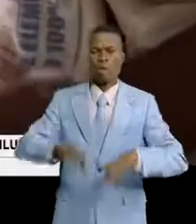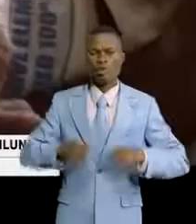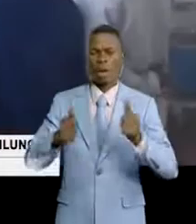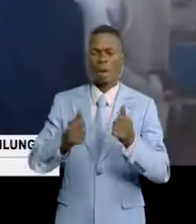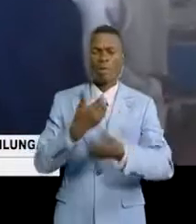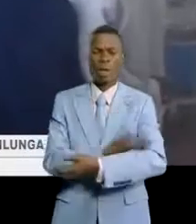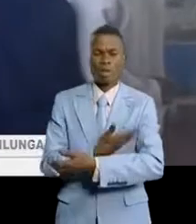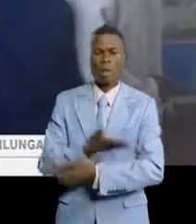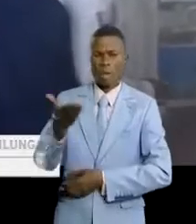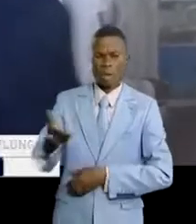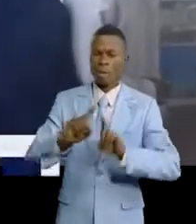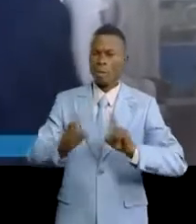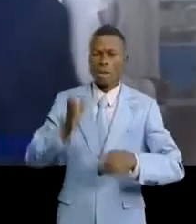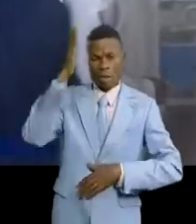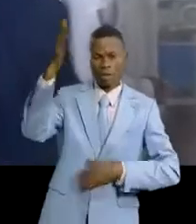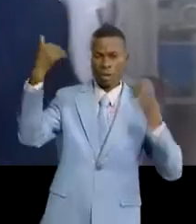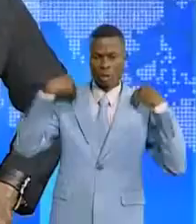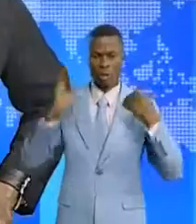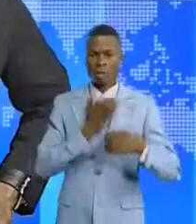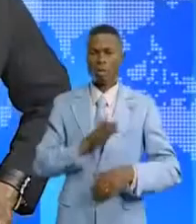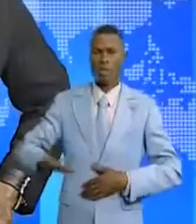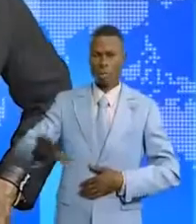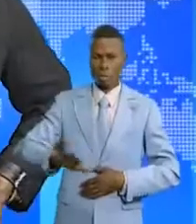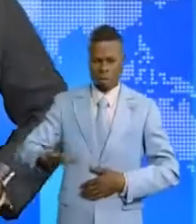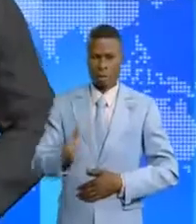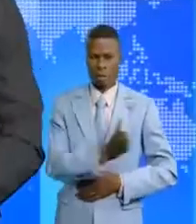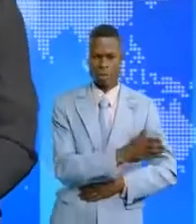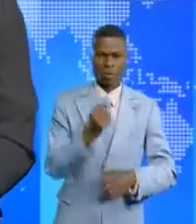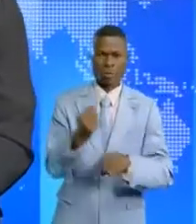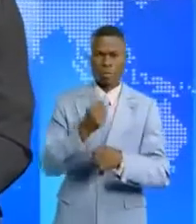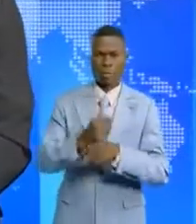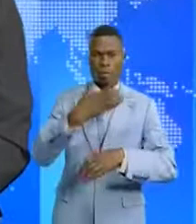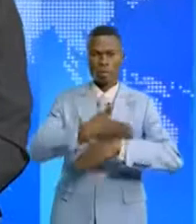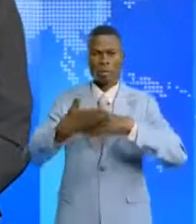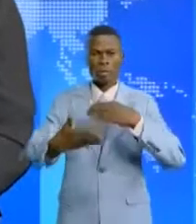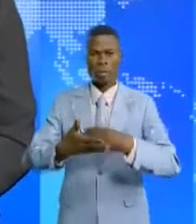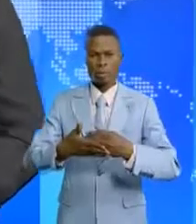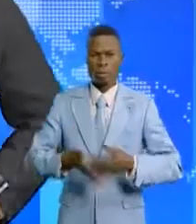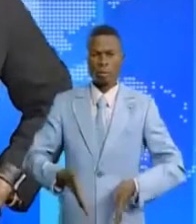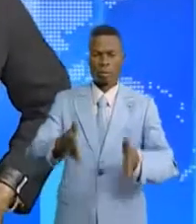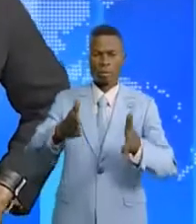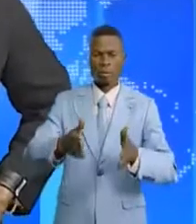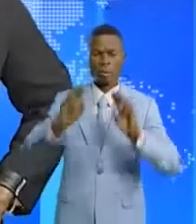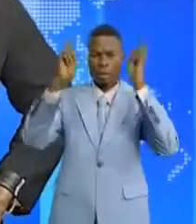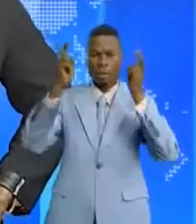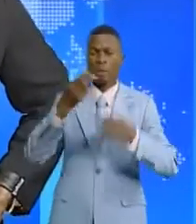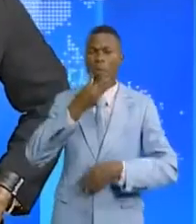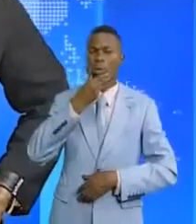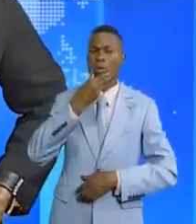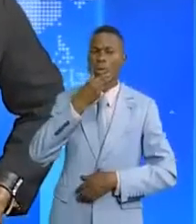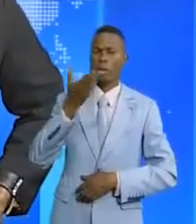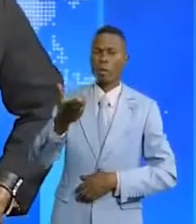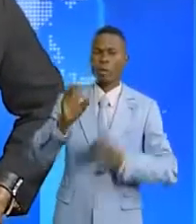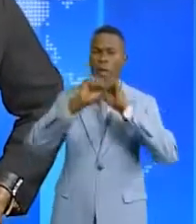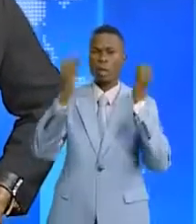prématurés, mais futurs cadres de demain. Les travaux de réhabilitation de la voie urbaine d'Emboujimaï par la